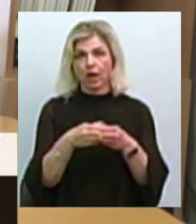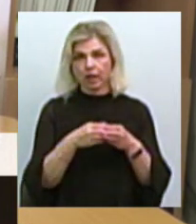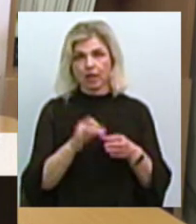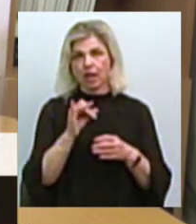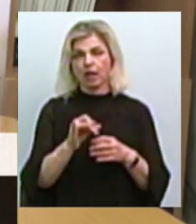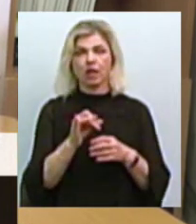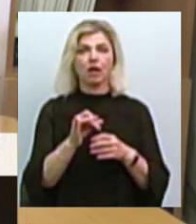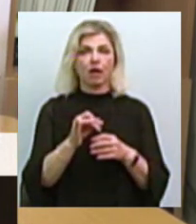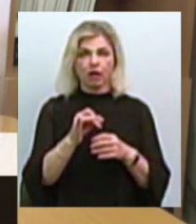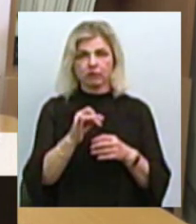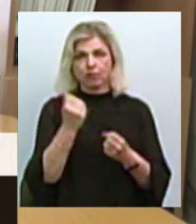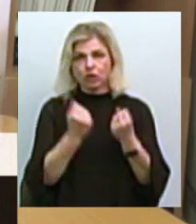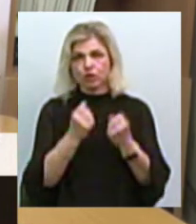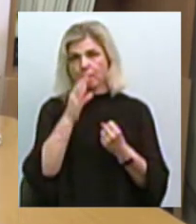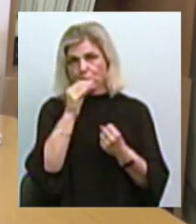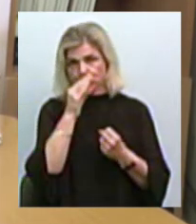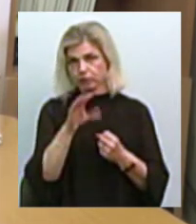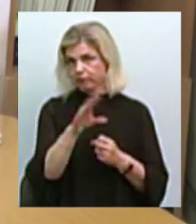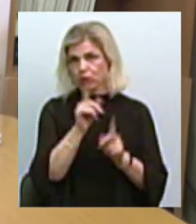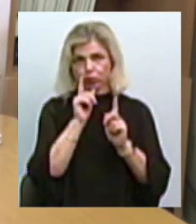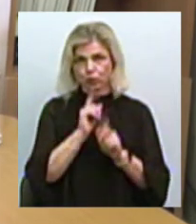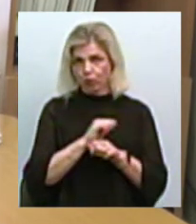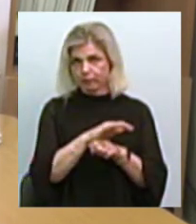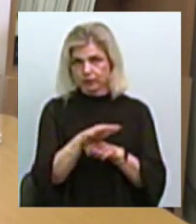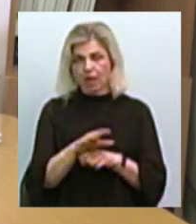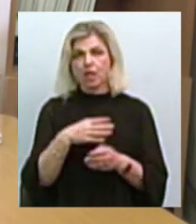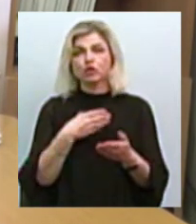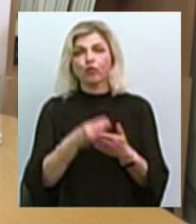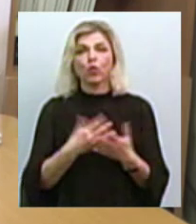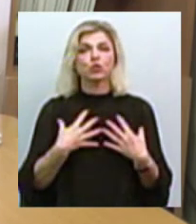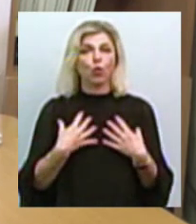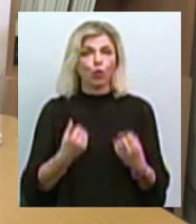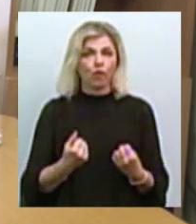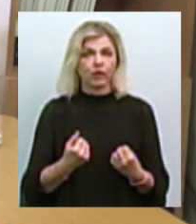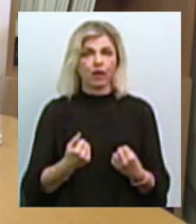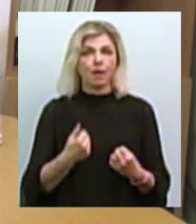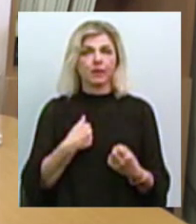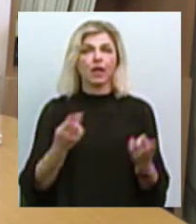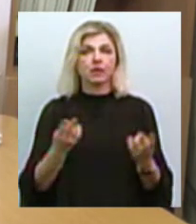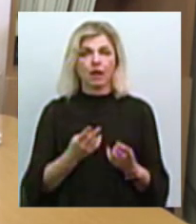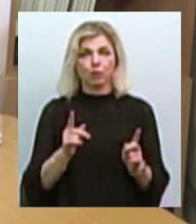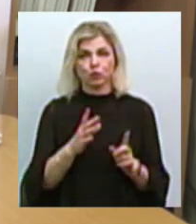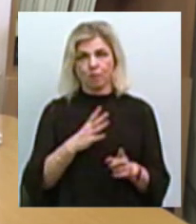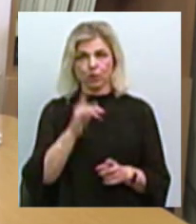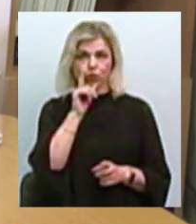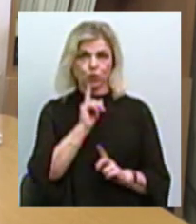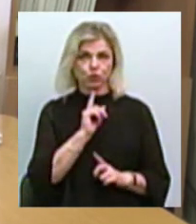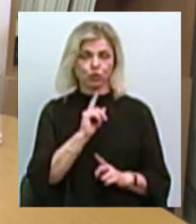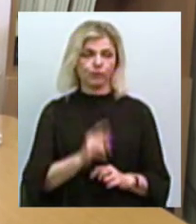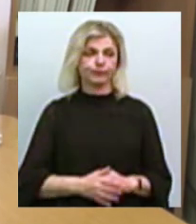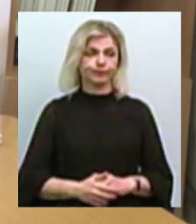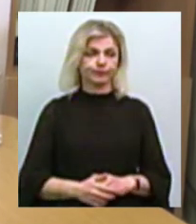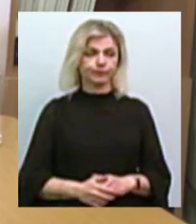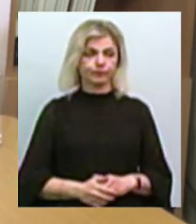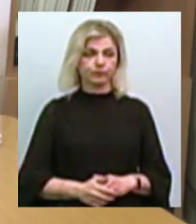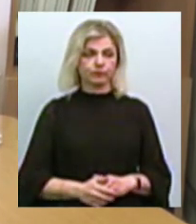тому що, ну, за станом свого здоров'я, мені треба, щоб мені було зручно, і, ну,